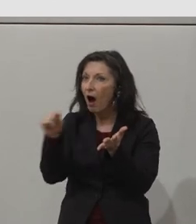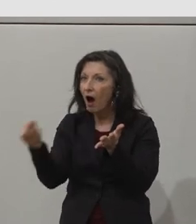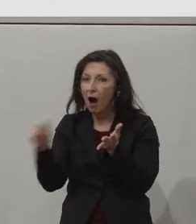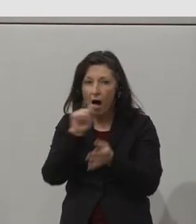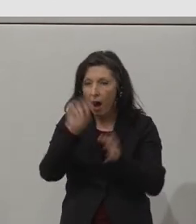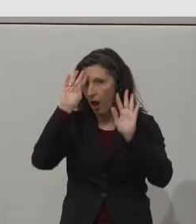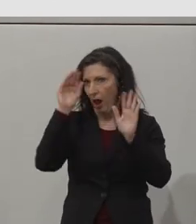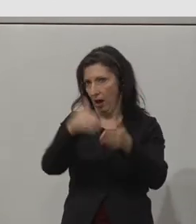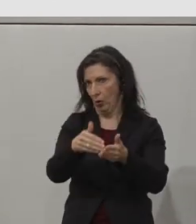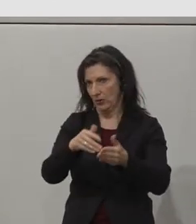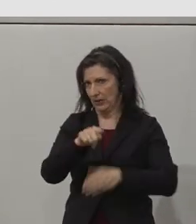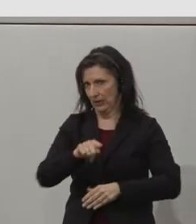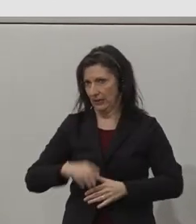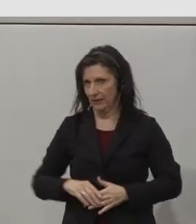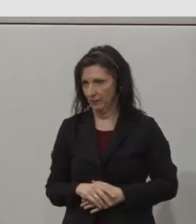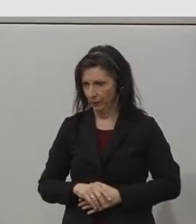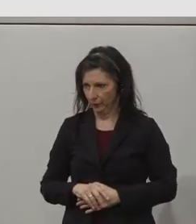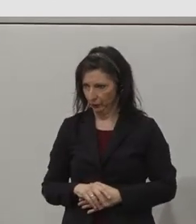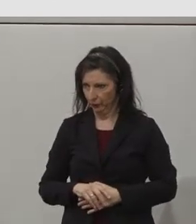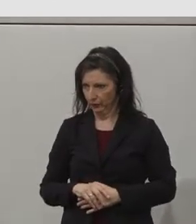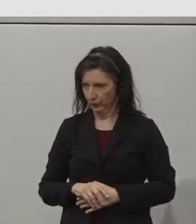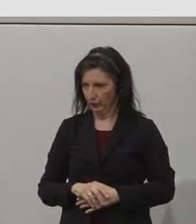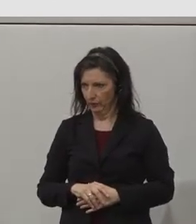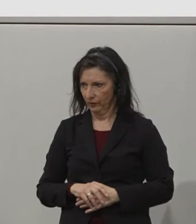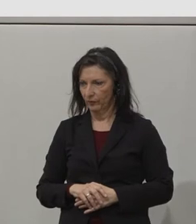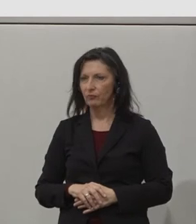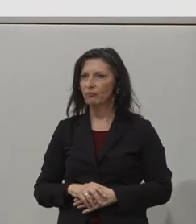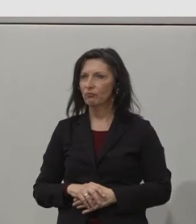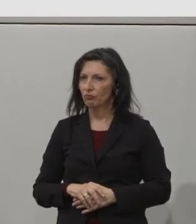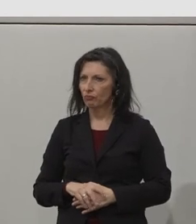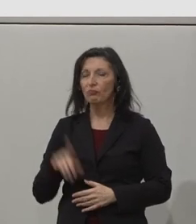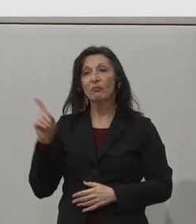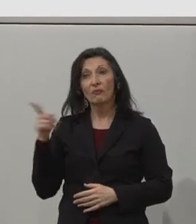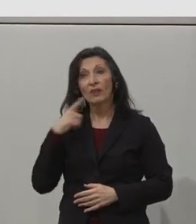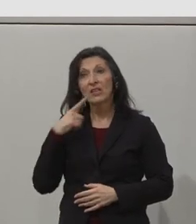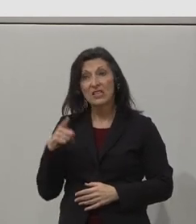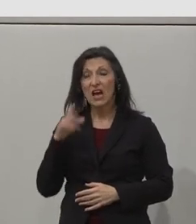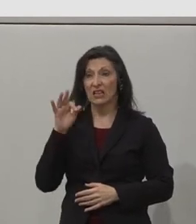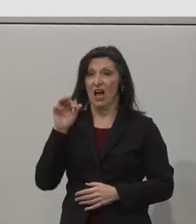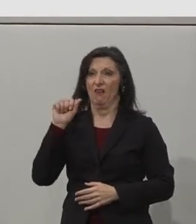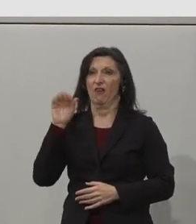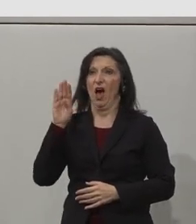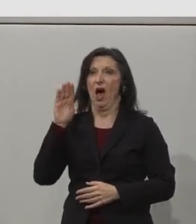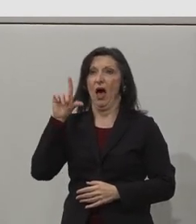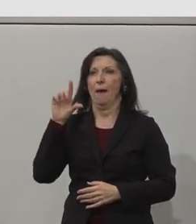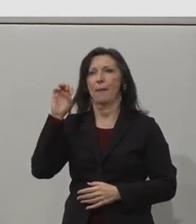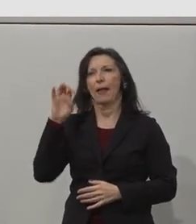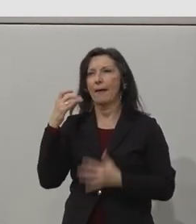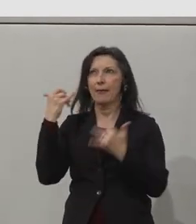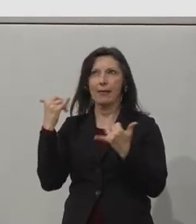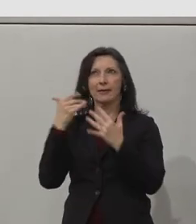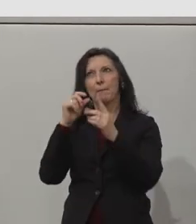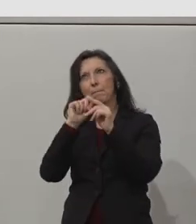One of the ways that Fable changes the narrative on the conversation when it comes to digital accessibility